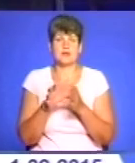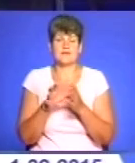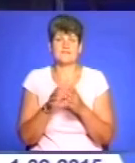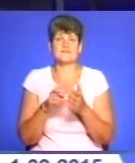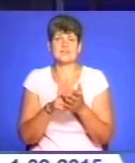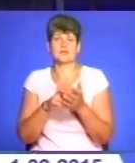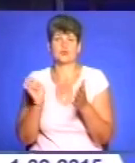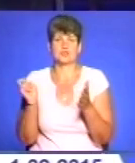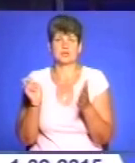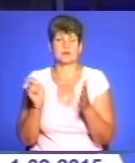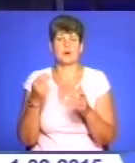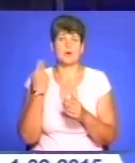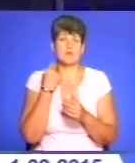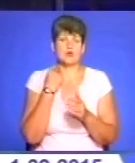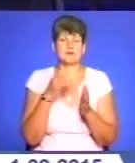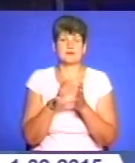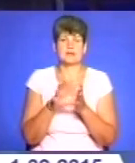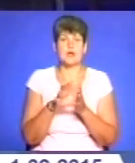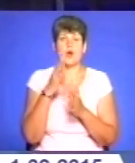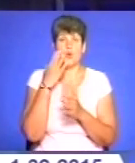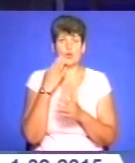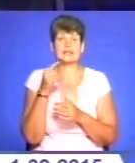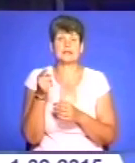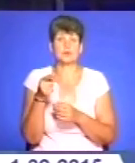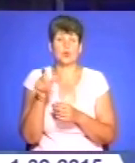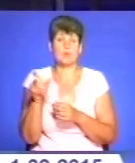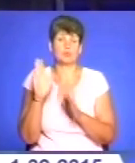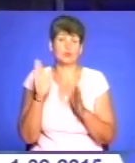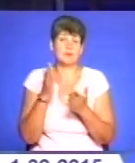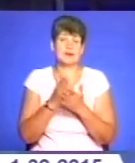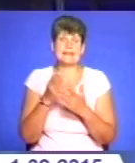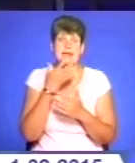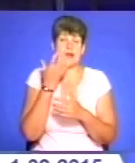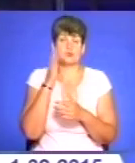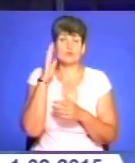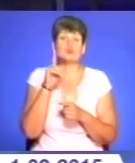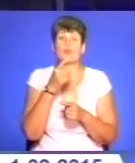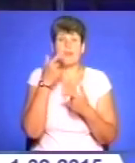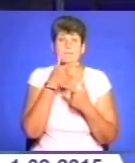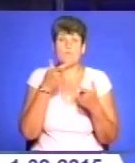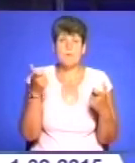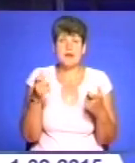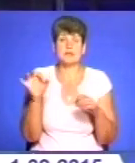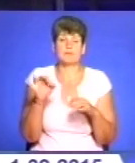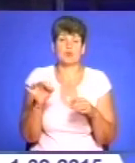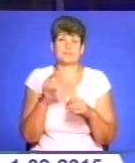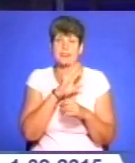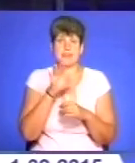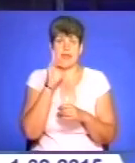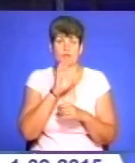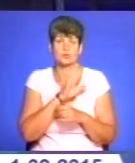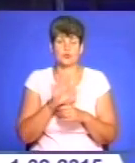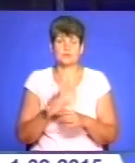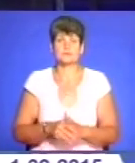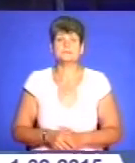електропостачання. Коли тернополяни будуть з гарячою водою і чому їх не попередили про незручності? Про